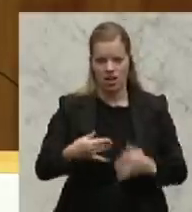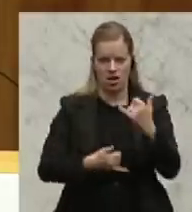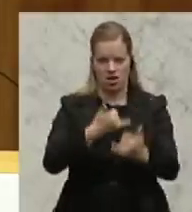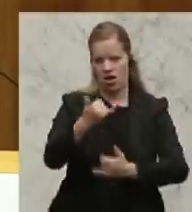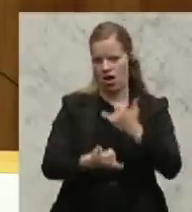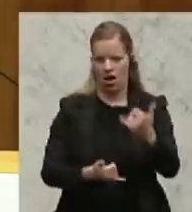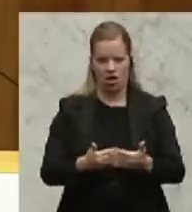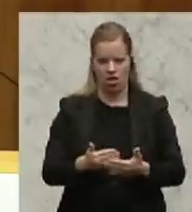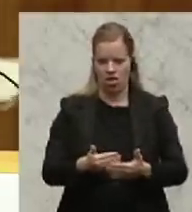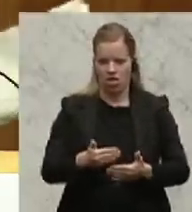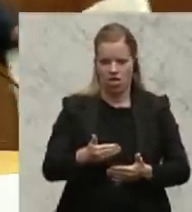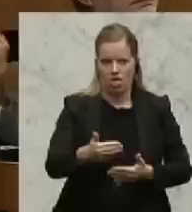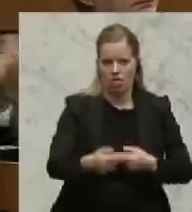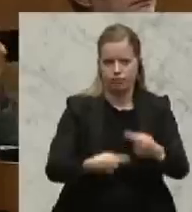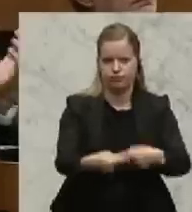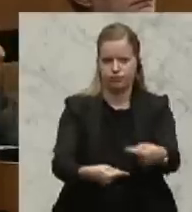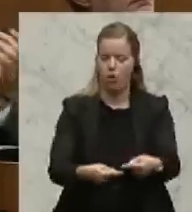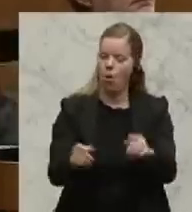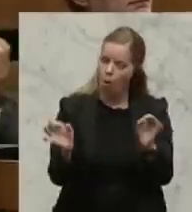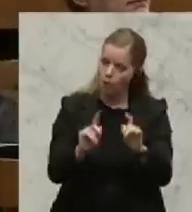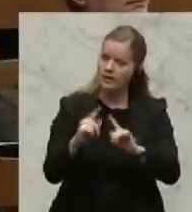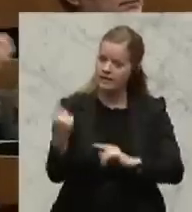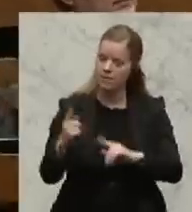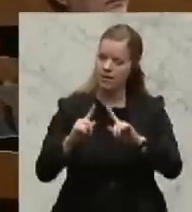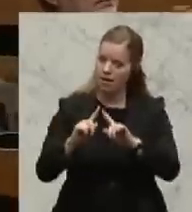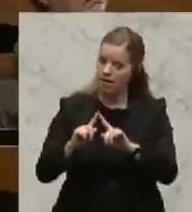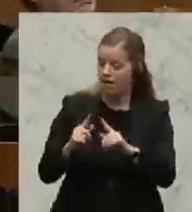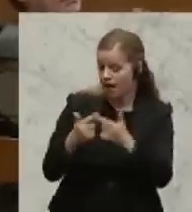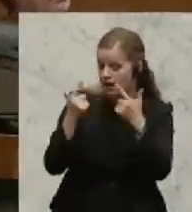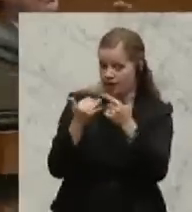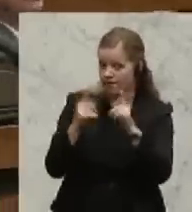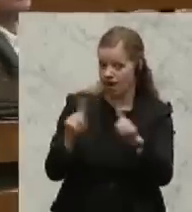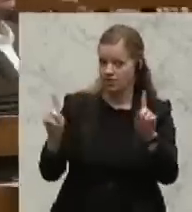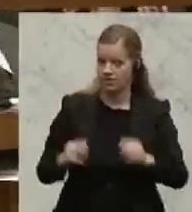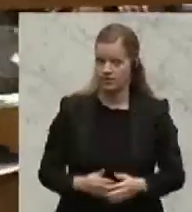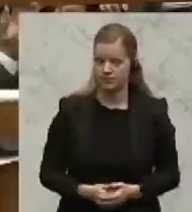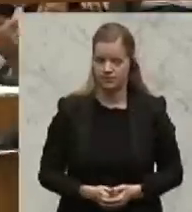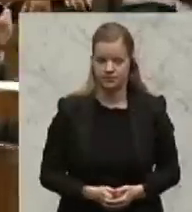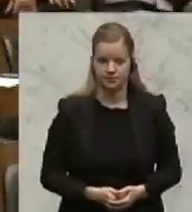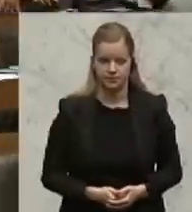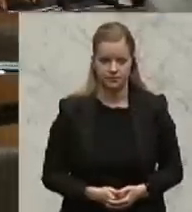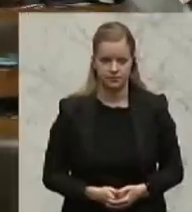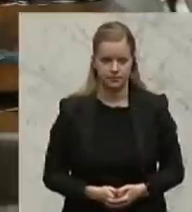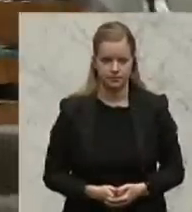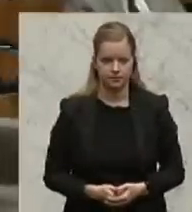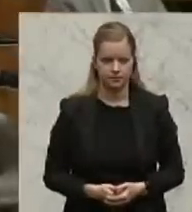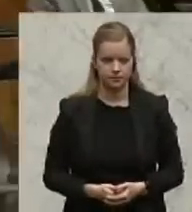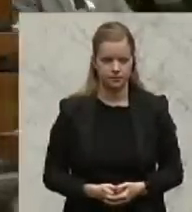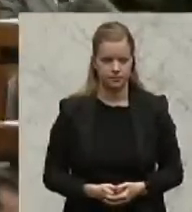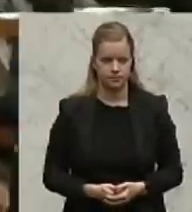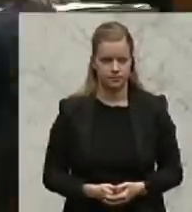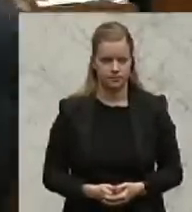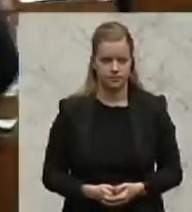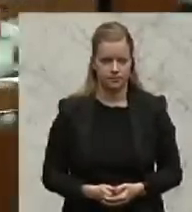machen. Die Pleite der Hypo-Alpe Adria sei der größte Raubzug auf Kosten der Steuerzahler in der Geschichte und